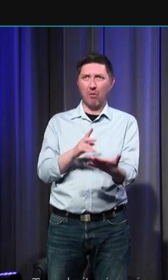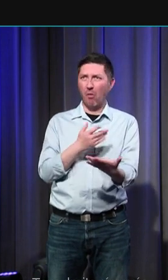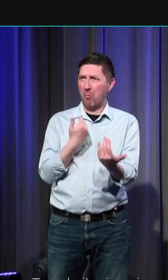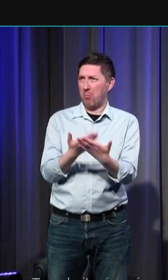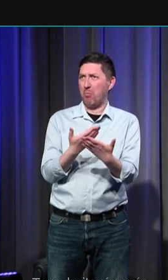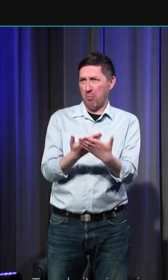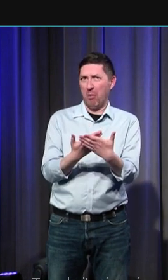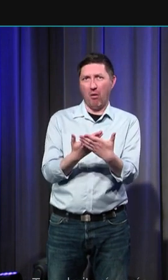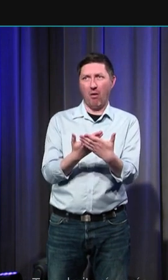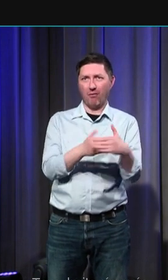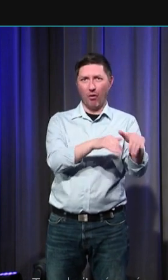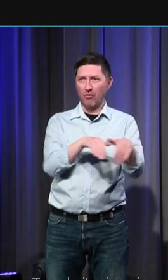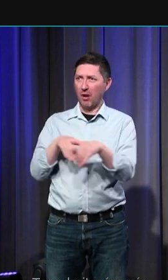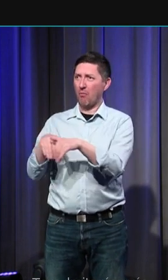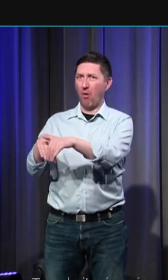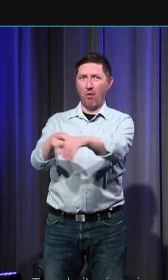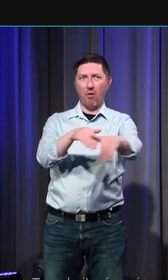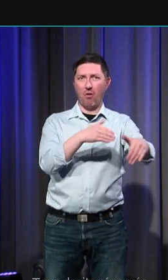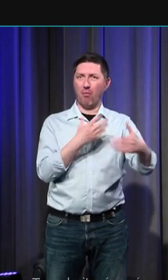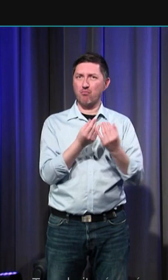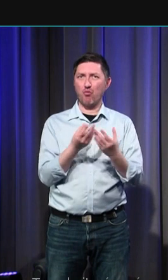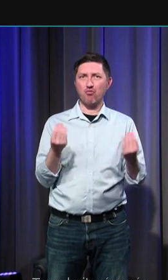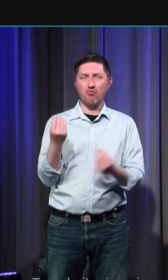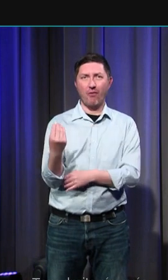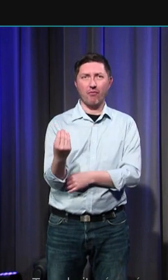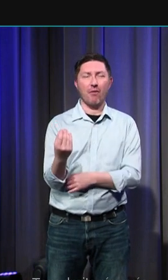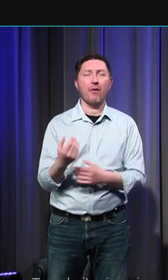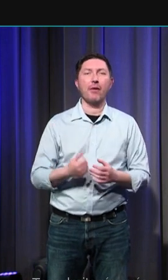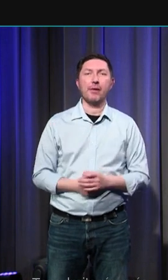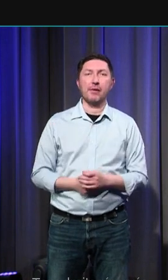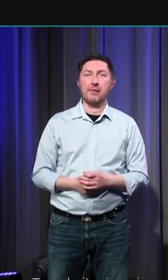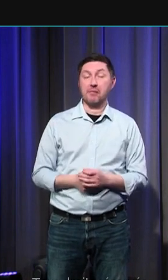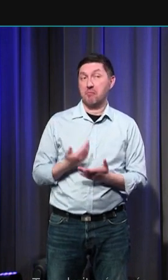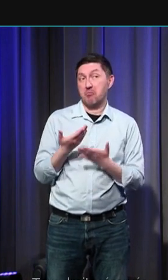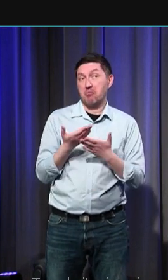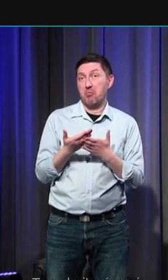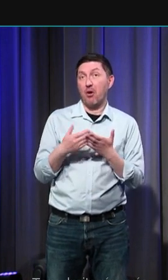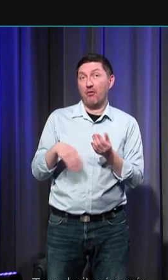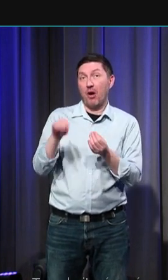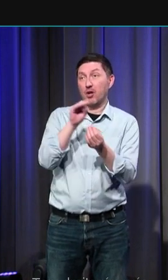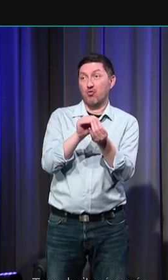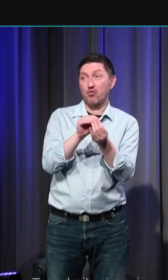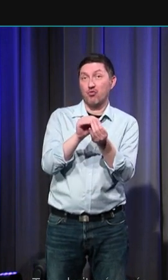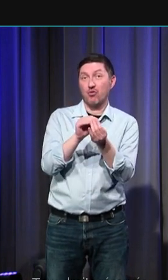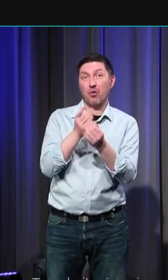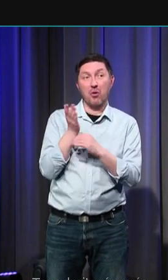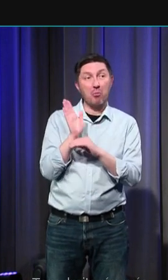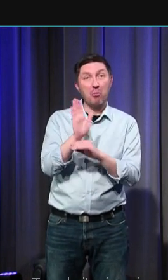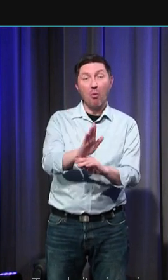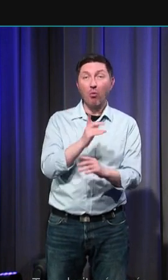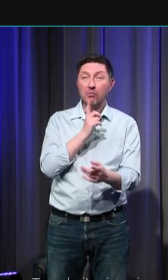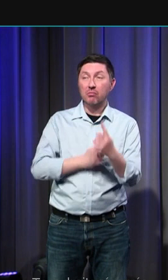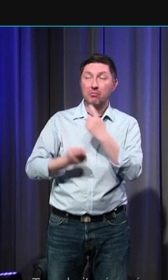le début d'une longue histoire c'était un maillon de plus qui remontait dans le temps